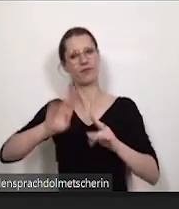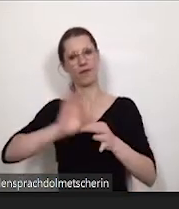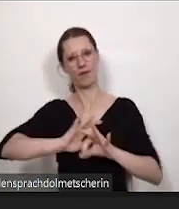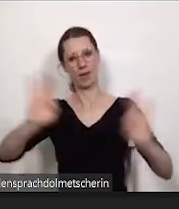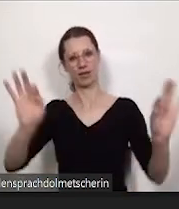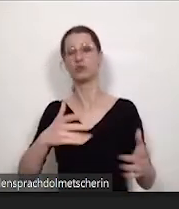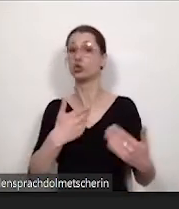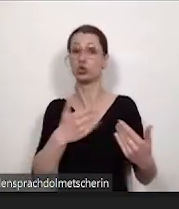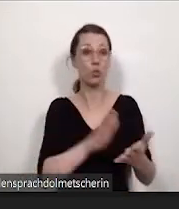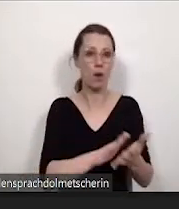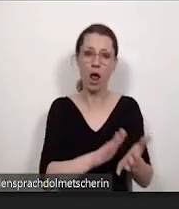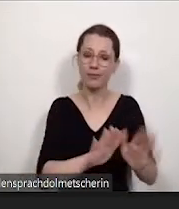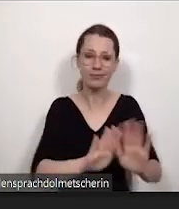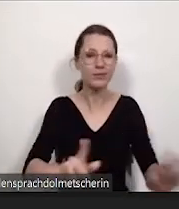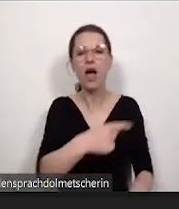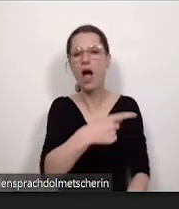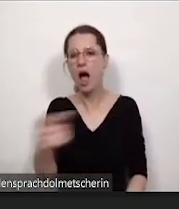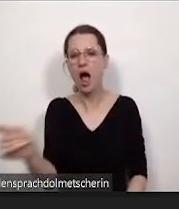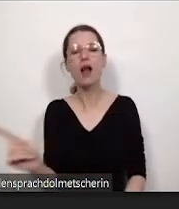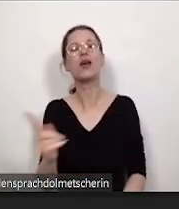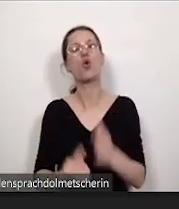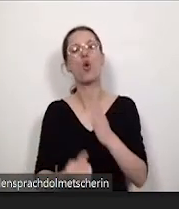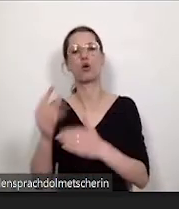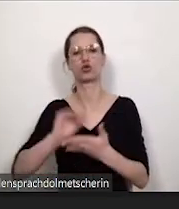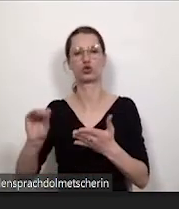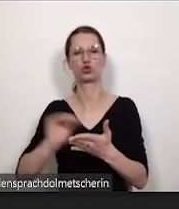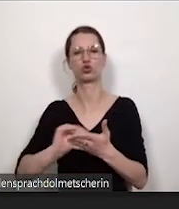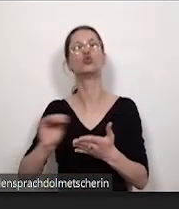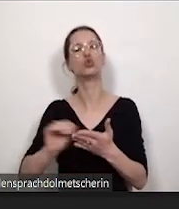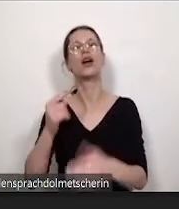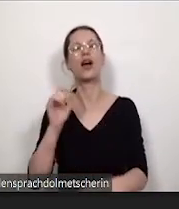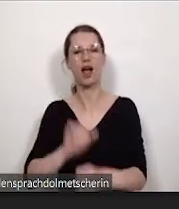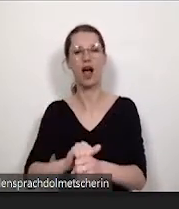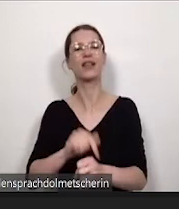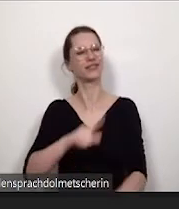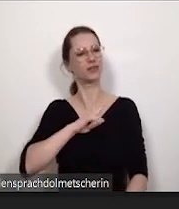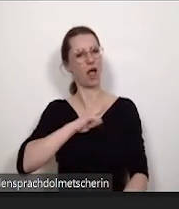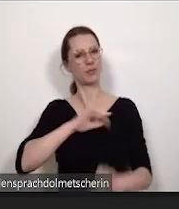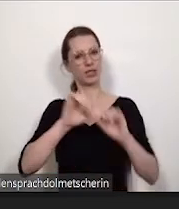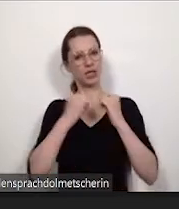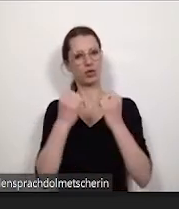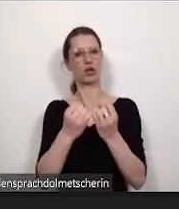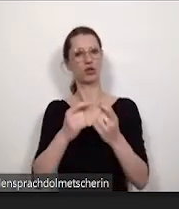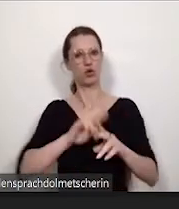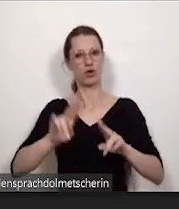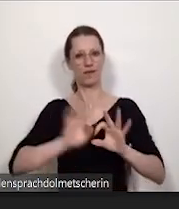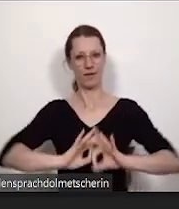dass man das auch, dass alle das an der Hochschule in der Hand haben, quasi die Situation zu verbessern.